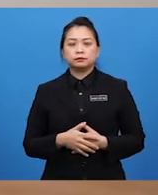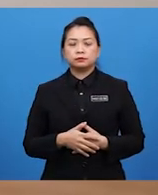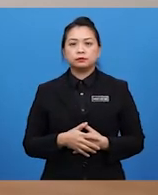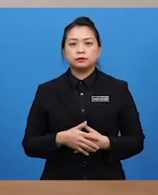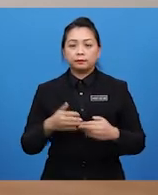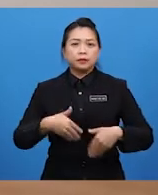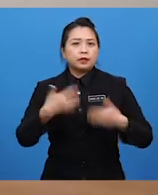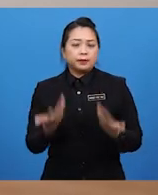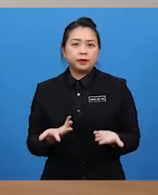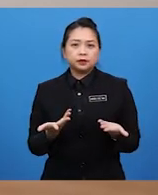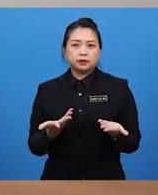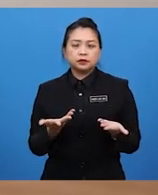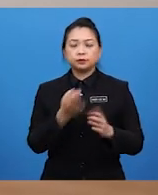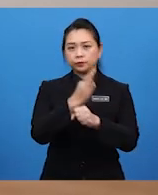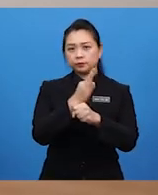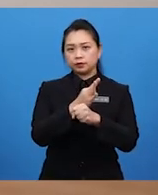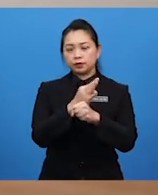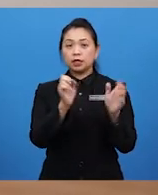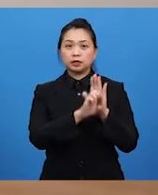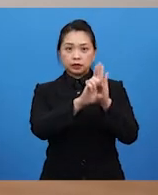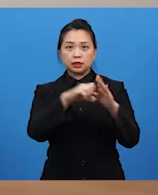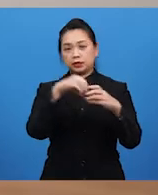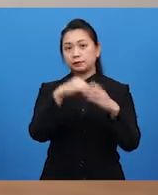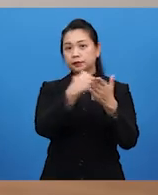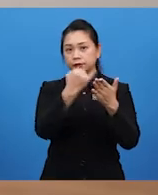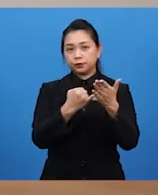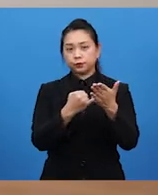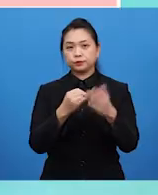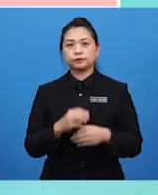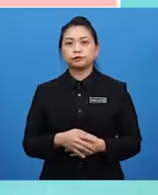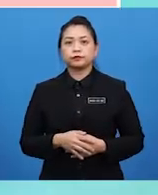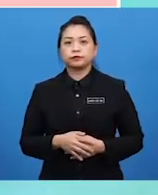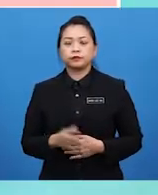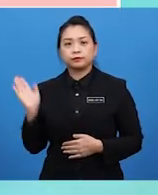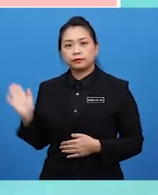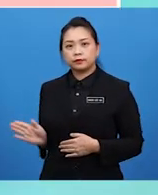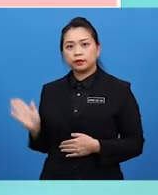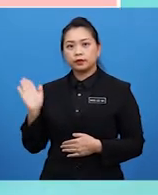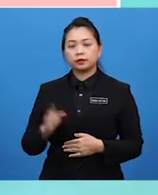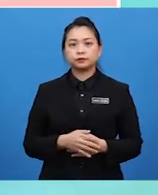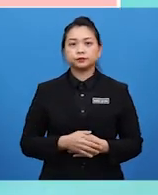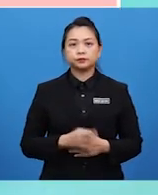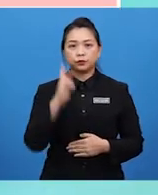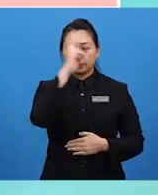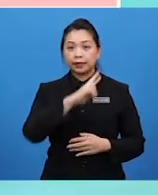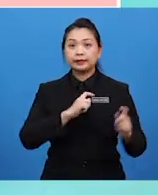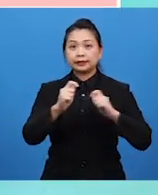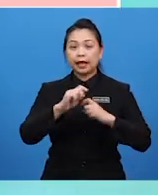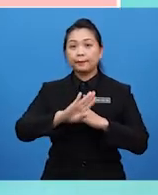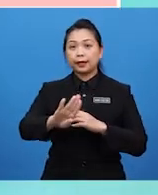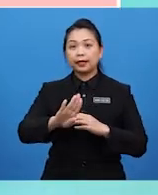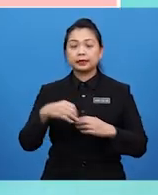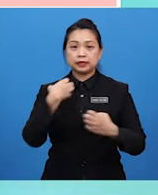ekspresi dalam seni visual ini, Cikgu Arif? Dengar baik-baik, Cikgu Don. Ekspresi dalam seni visual merupakan